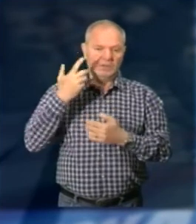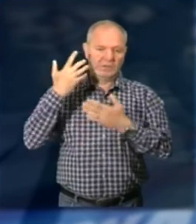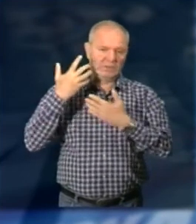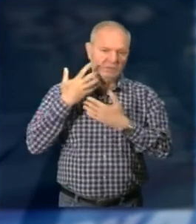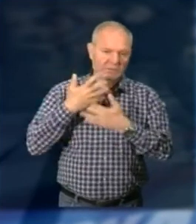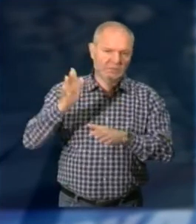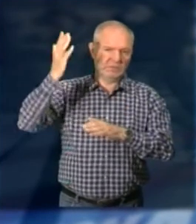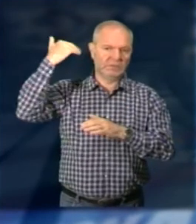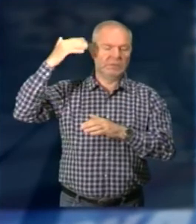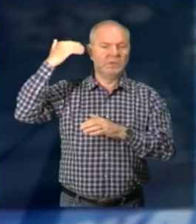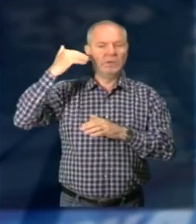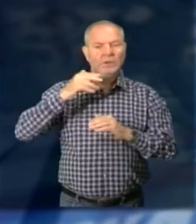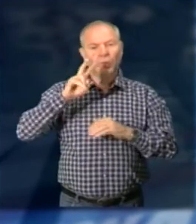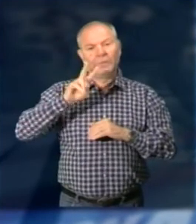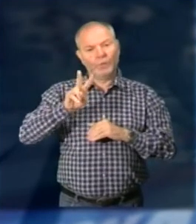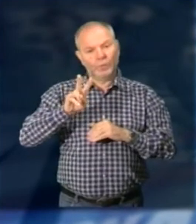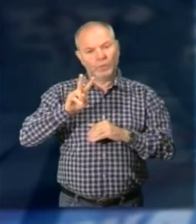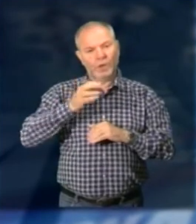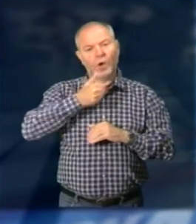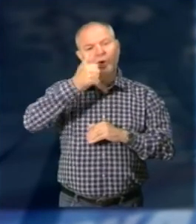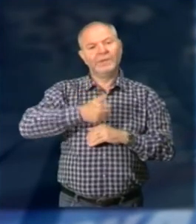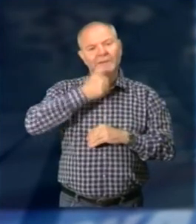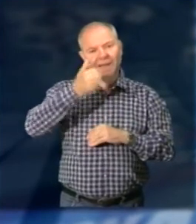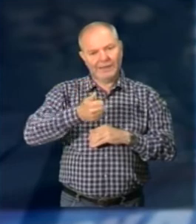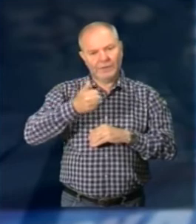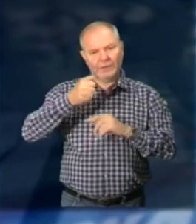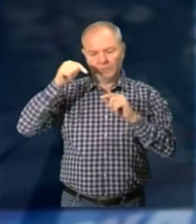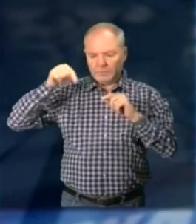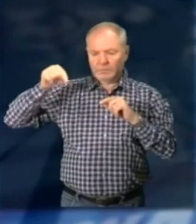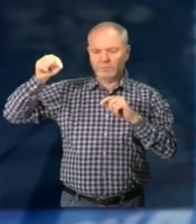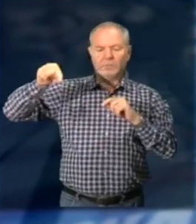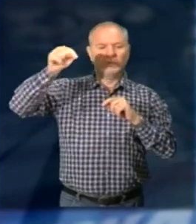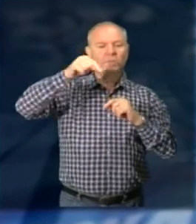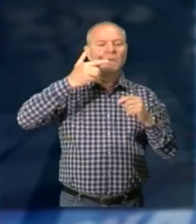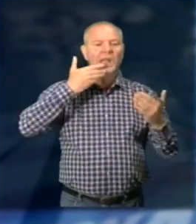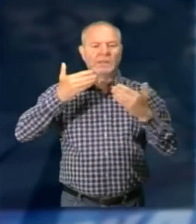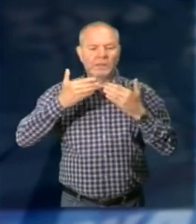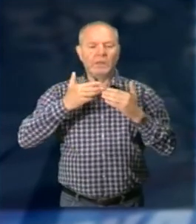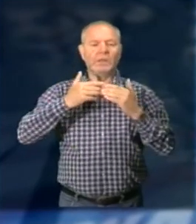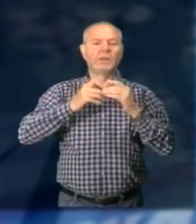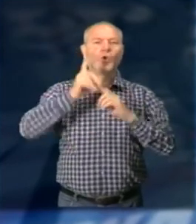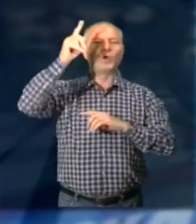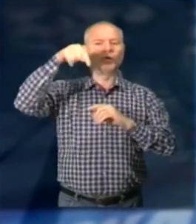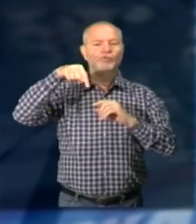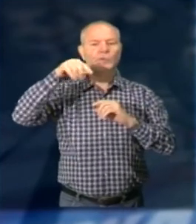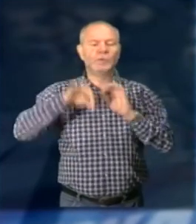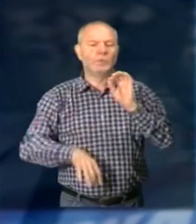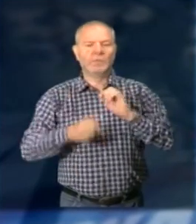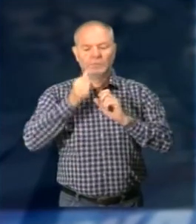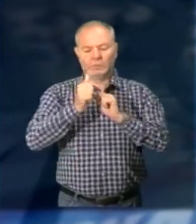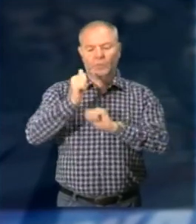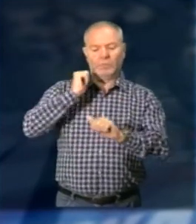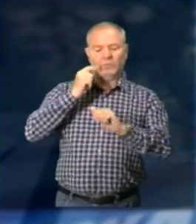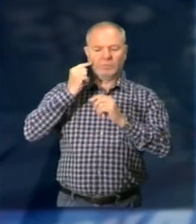'associazione Paesi Bandiera Arancione Ogni anno facciamo un'assemblea itinerante, centro-nord-sud Italia Decidiamo l'anno prima